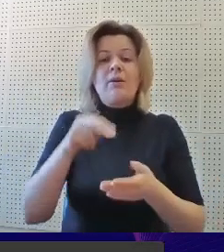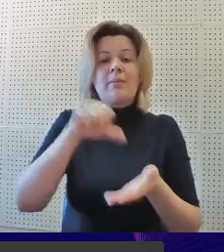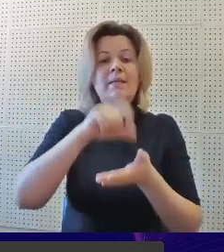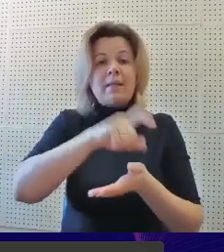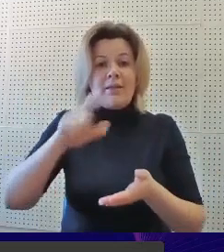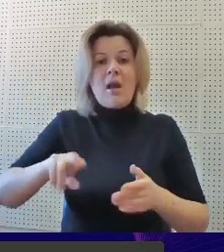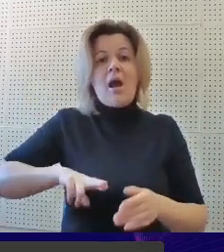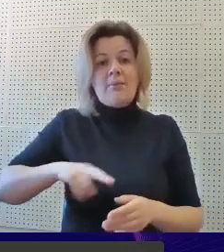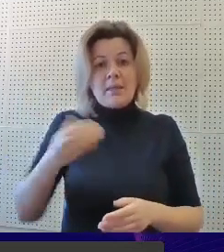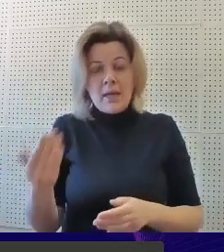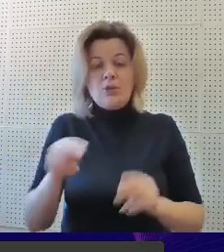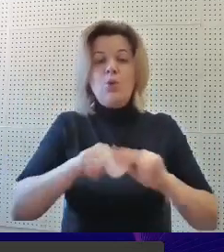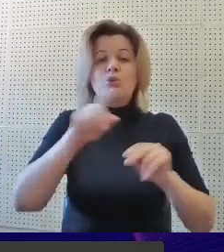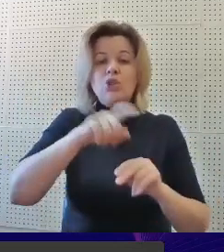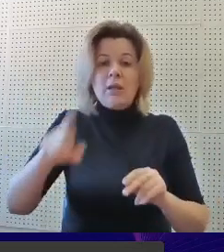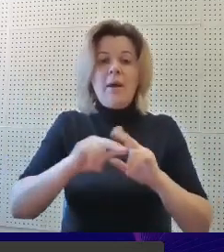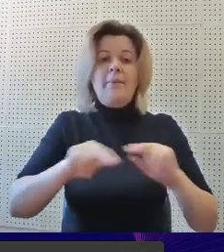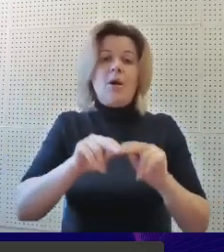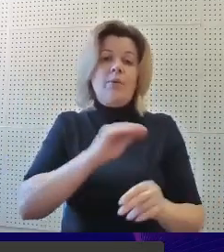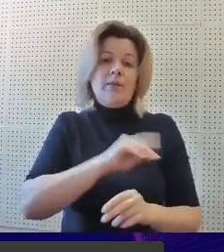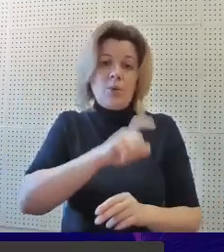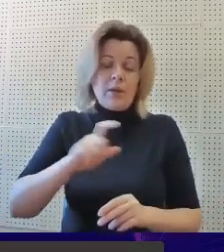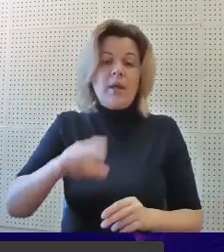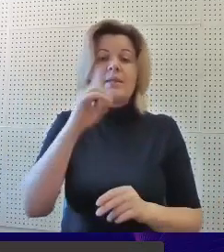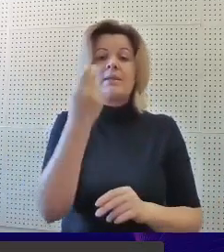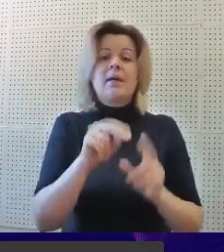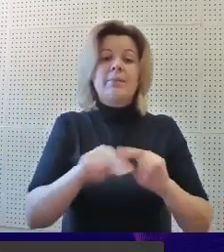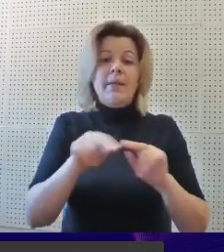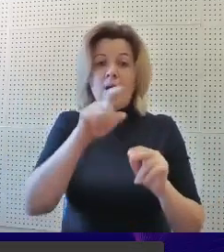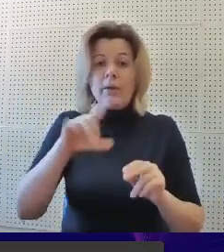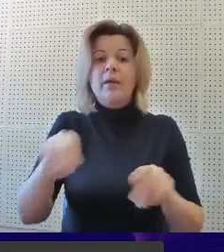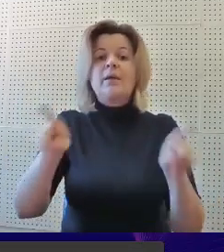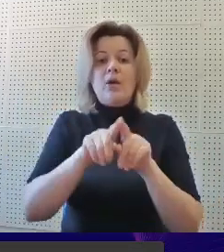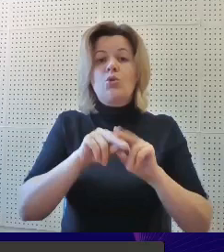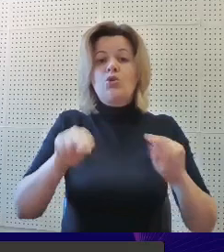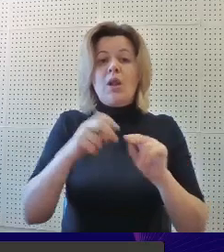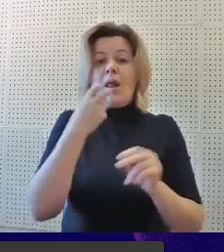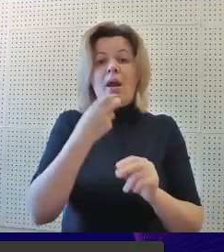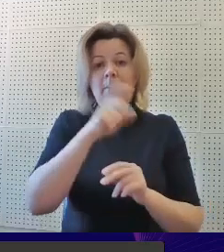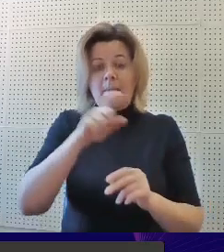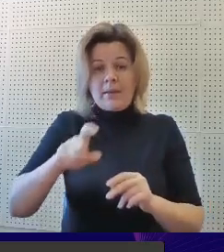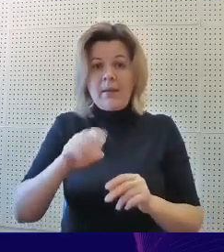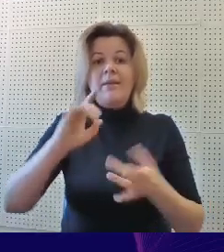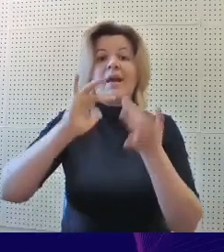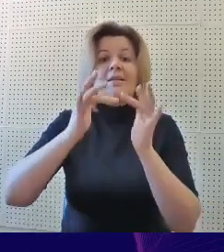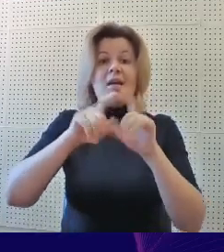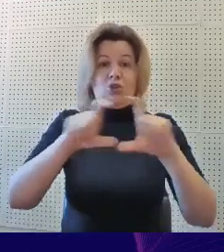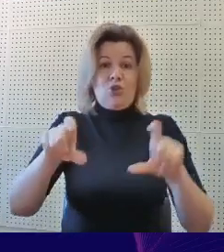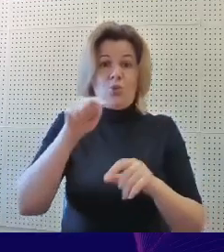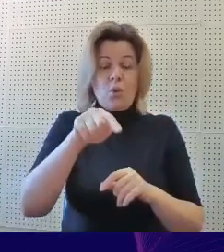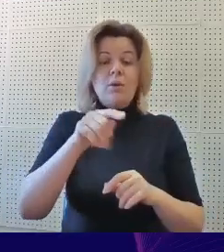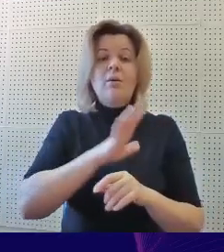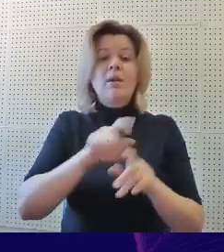представители администрации, учителя, педагоги-психологи, социальные педагоги и учителя-логопеды. На